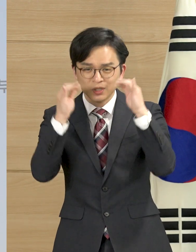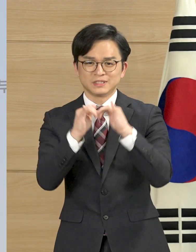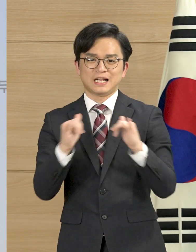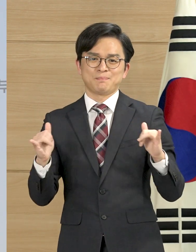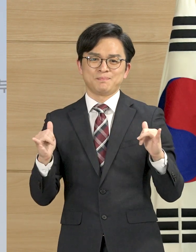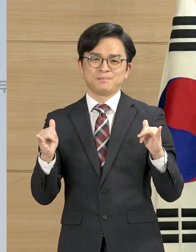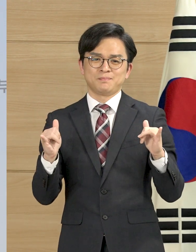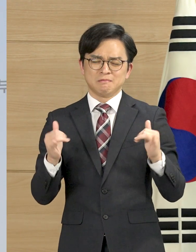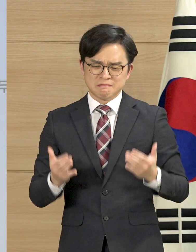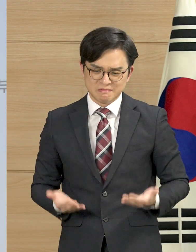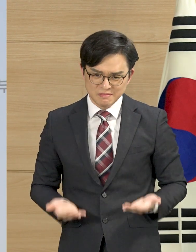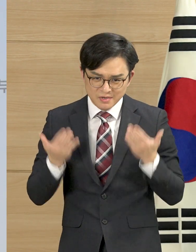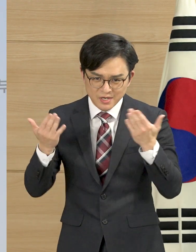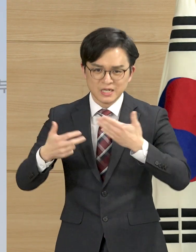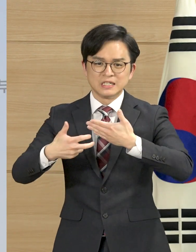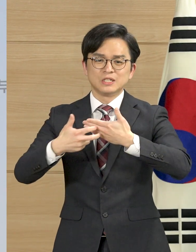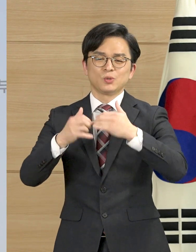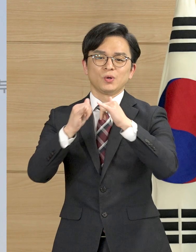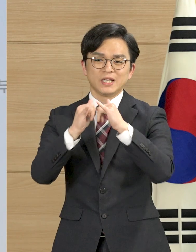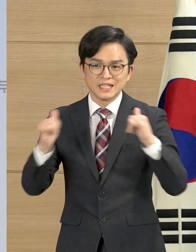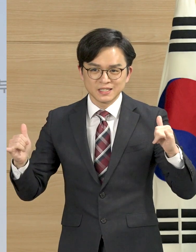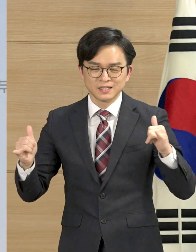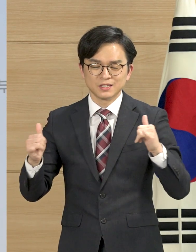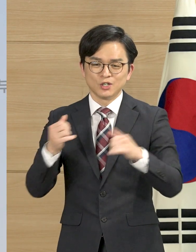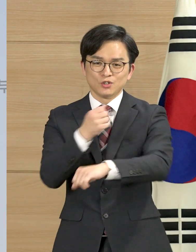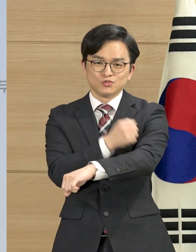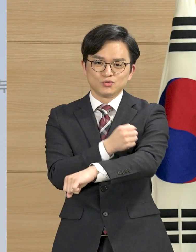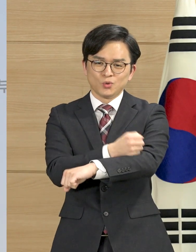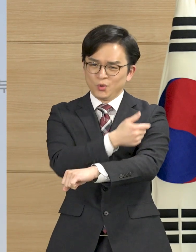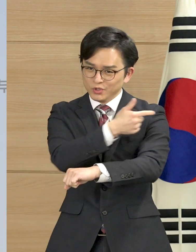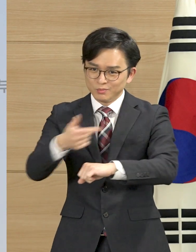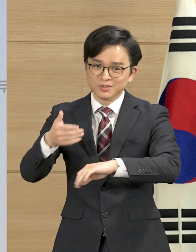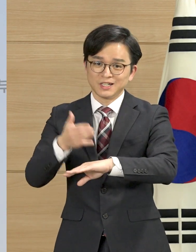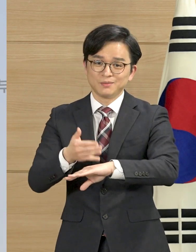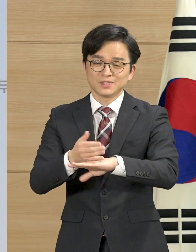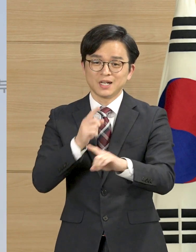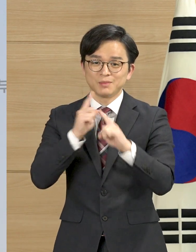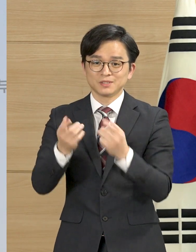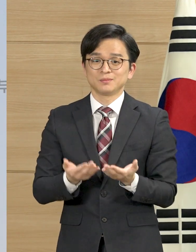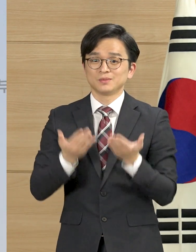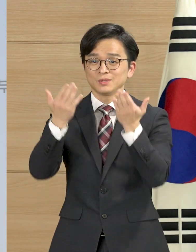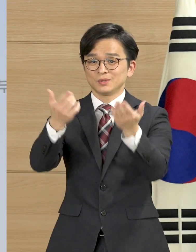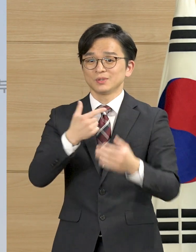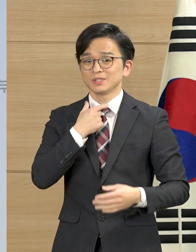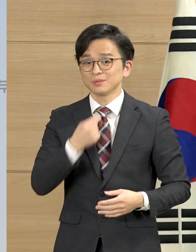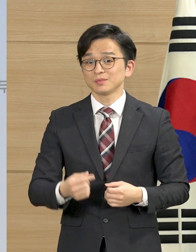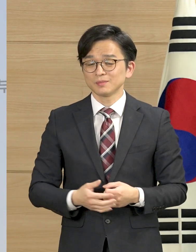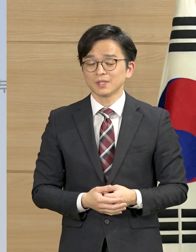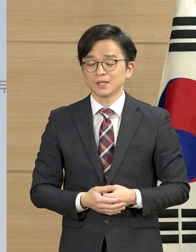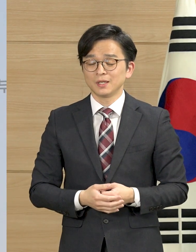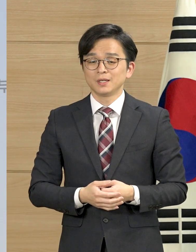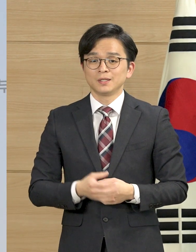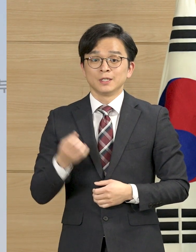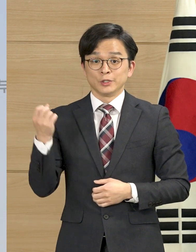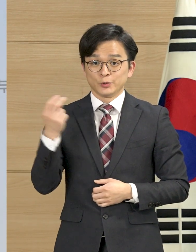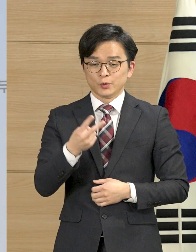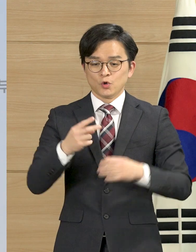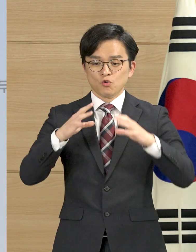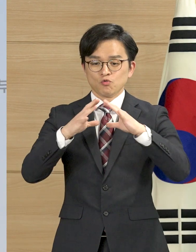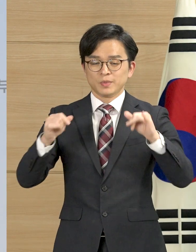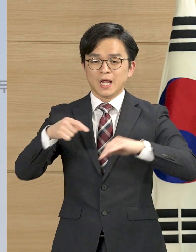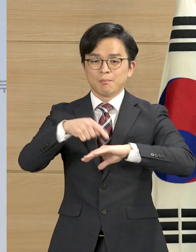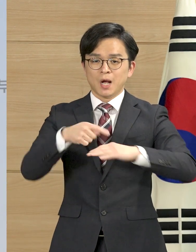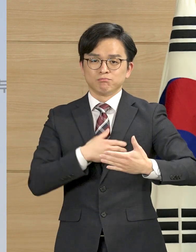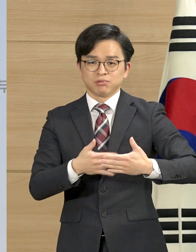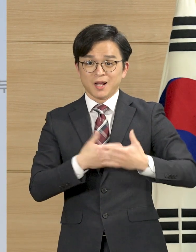건강을 위해 노골을 아끼지 않는 우리 의료인들에게 진심으로 감사의 말씀을 전합니다. 이와 함께